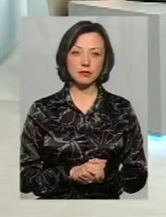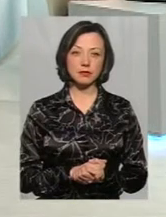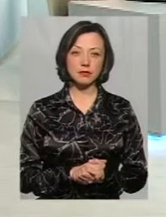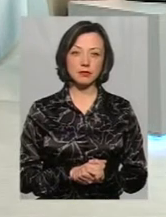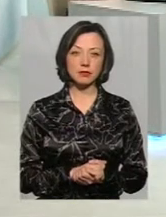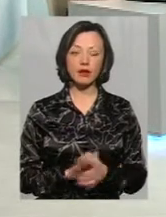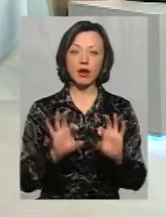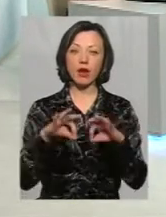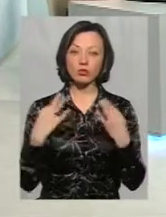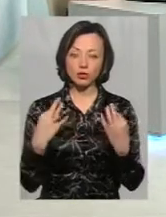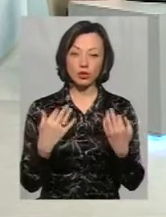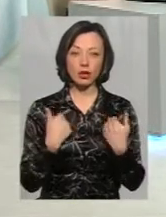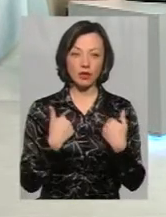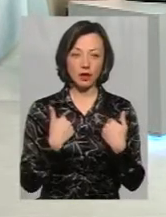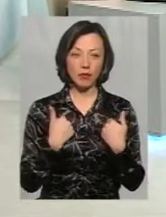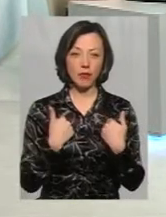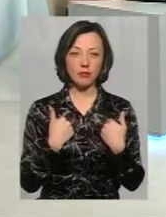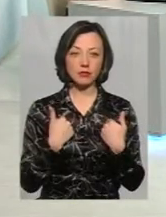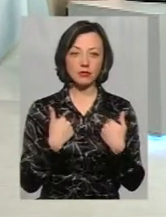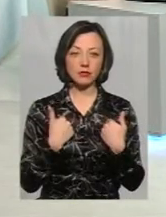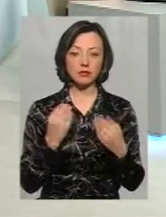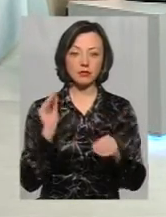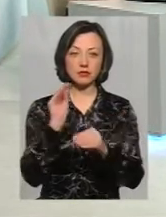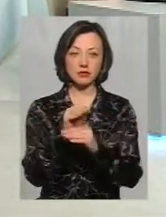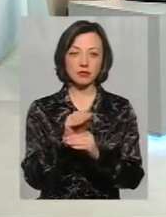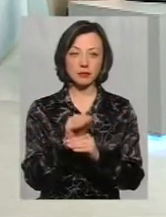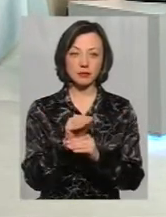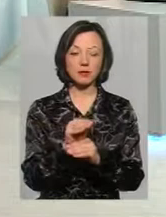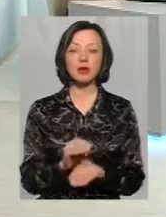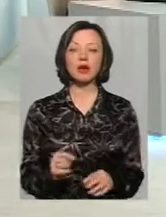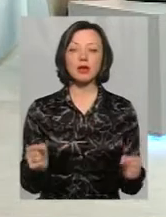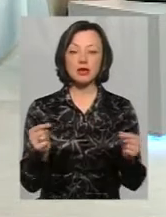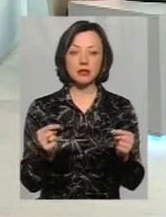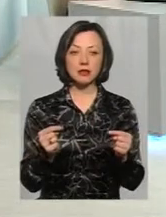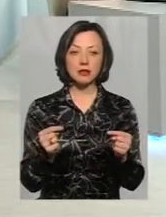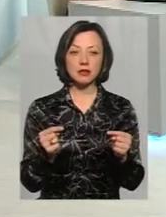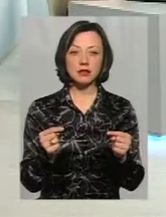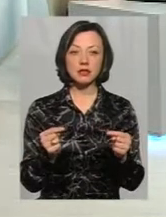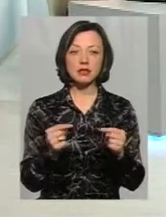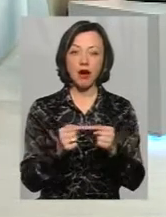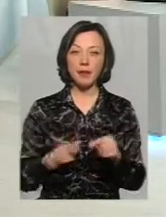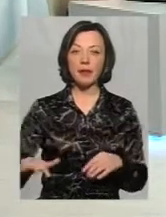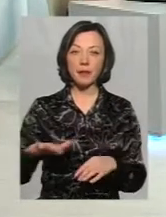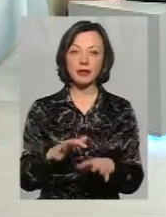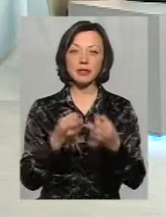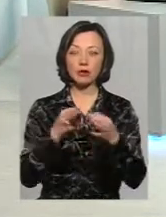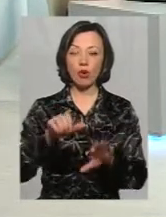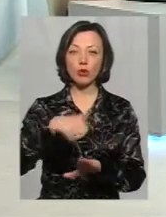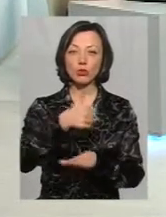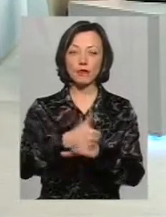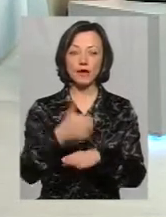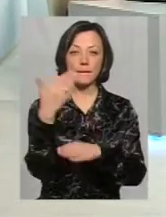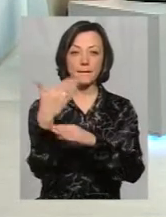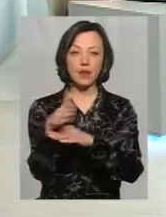Дозвольте я трішечки таку ремарку, що саме на Майдані Незалежності основний прапор,